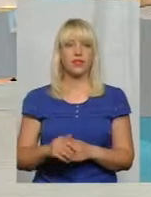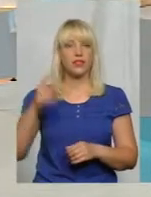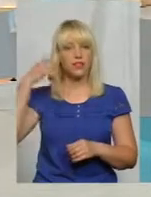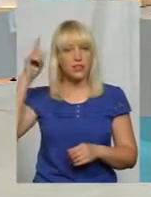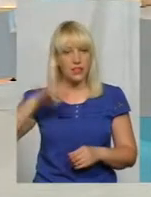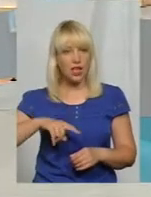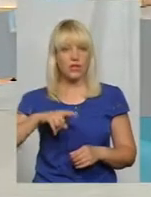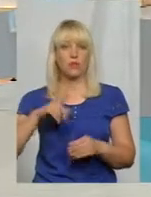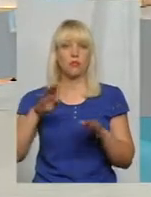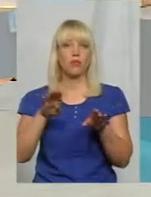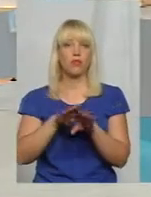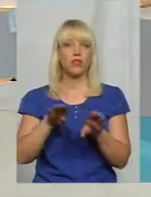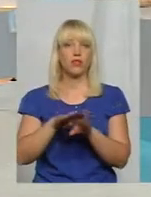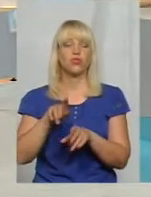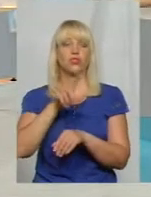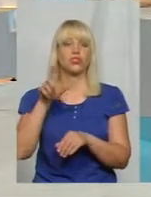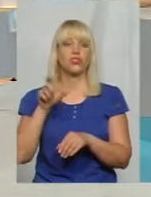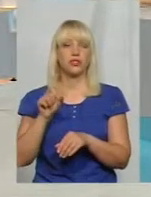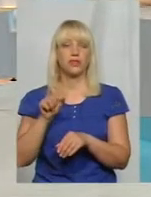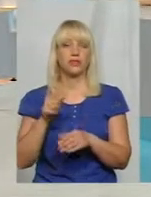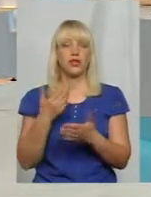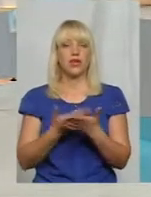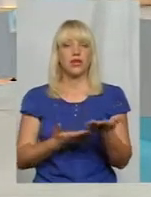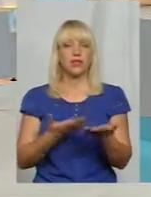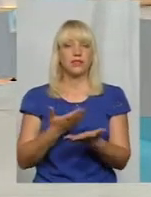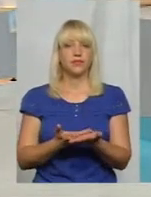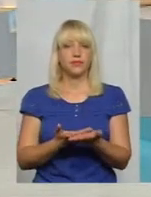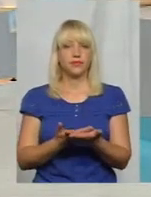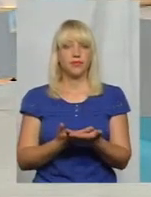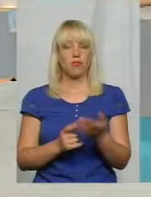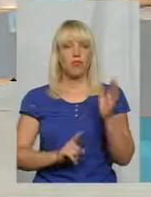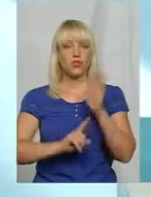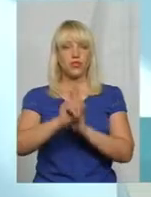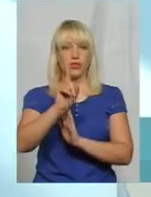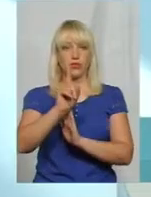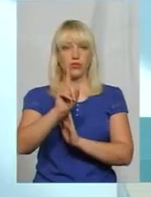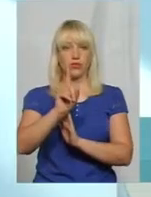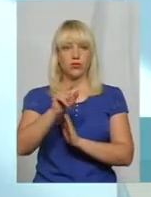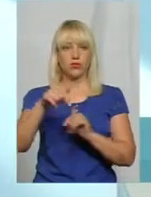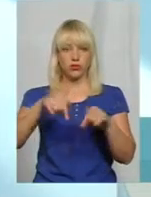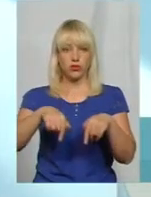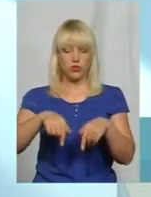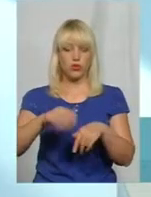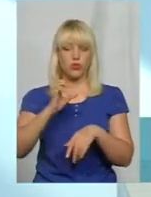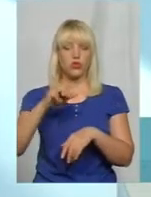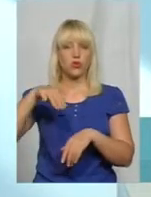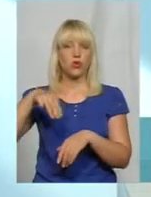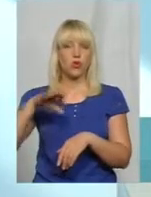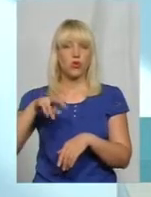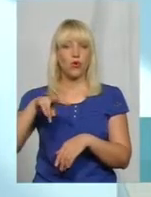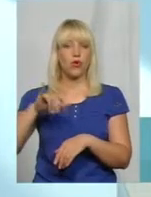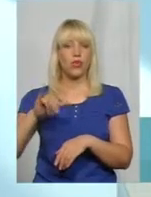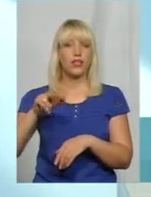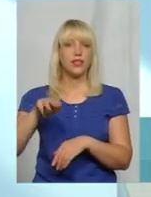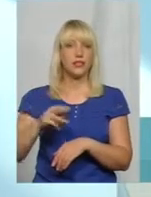Знаєте, порівнюючи, скажімо, десь початку цього століття, в цьому